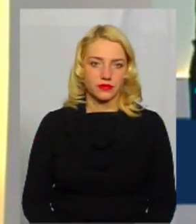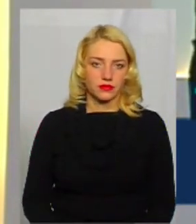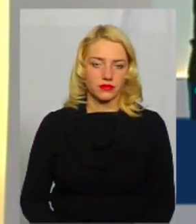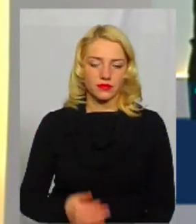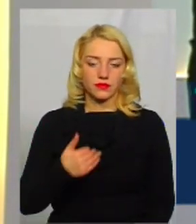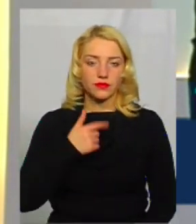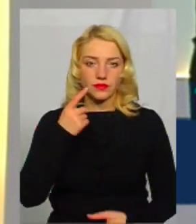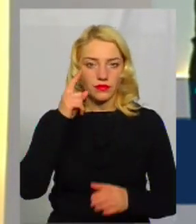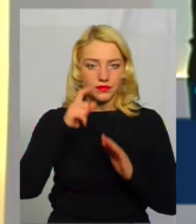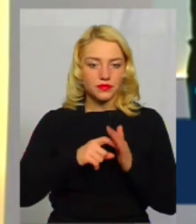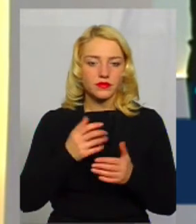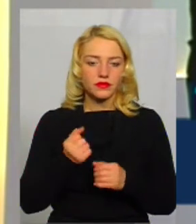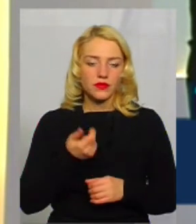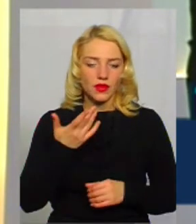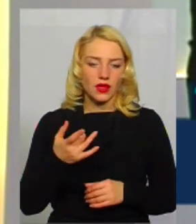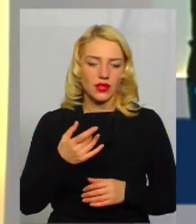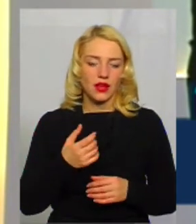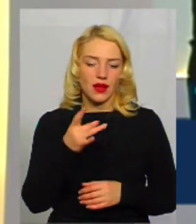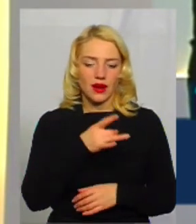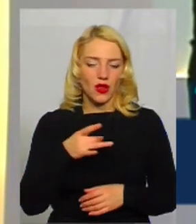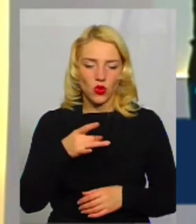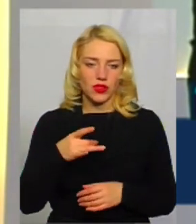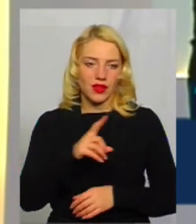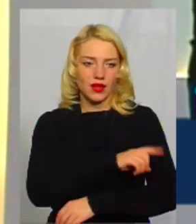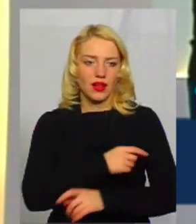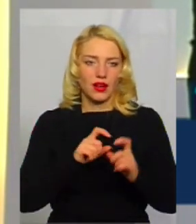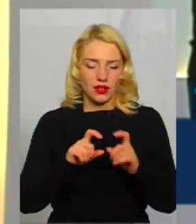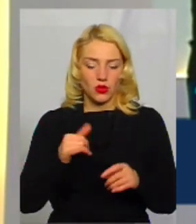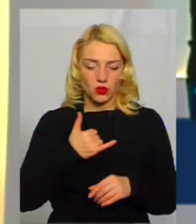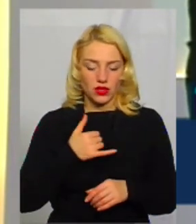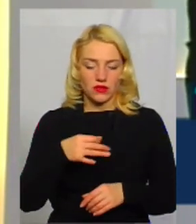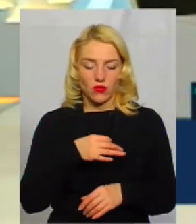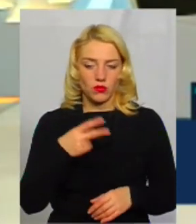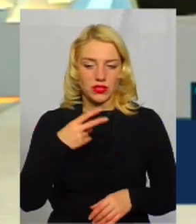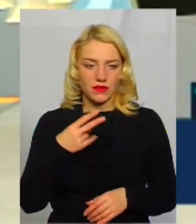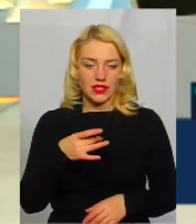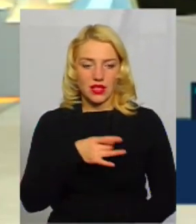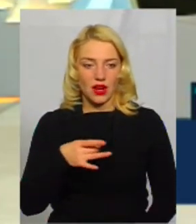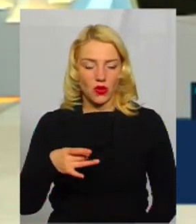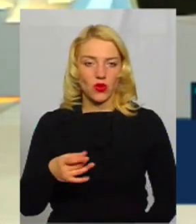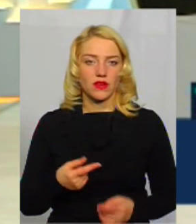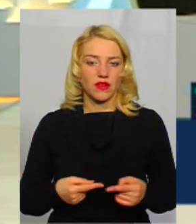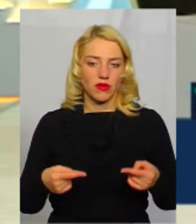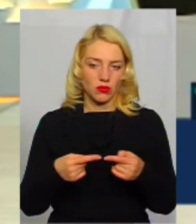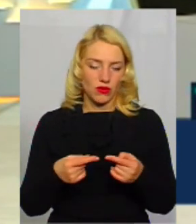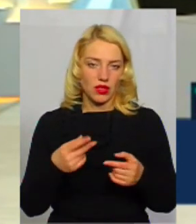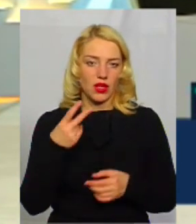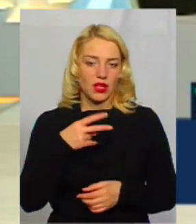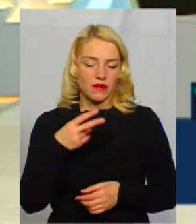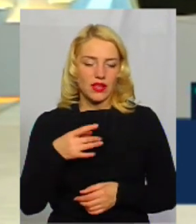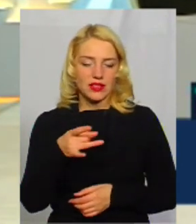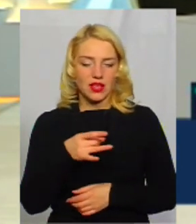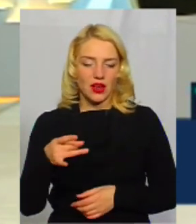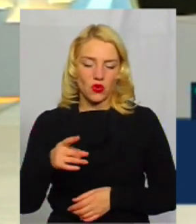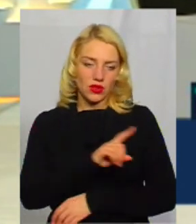уточнити на рахунок кількості наших районних лікарень. У нас в області 20 районів і відповідно 20 районних лікарень. Не